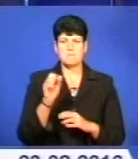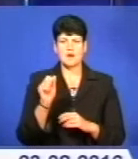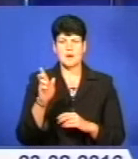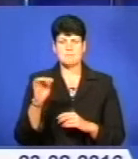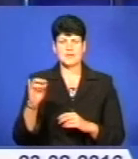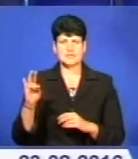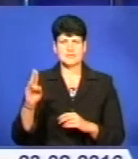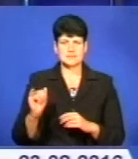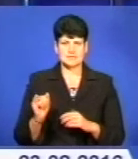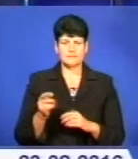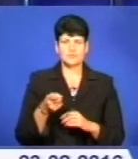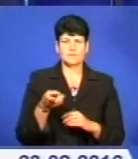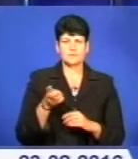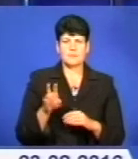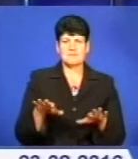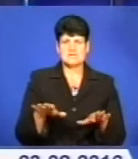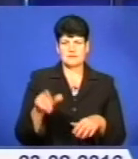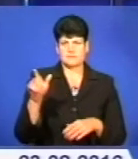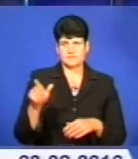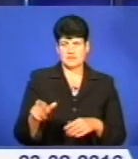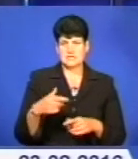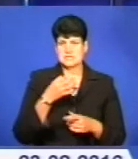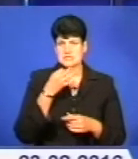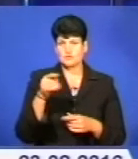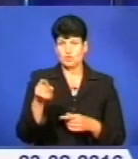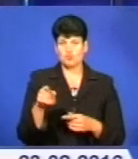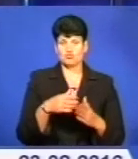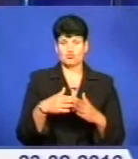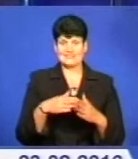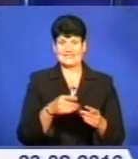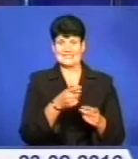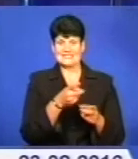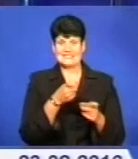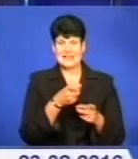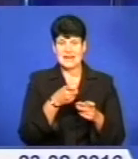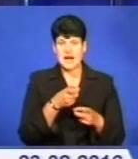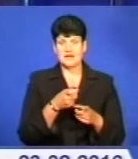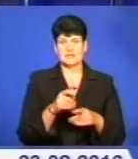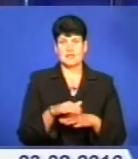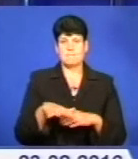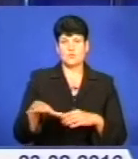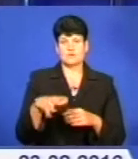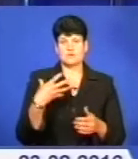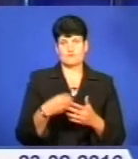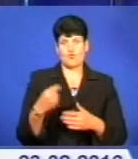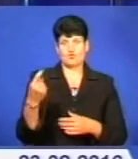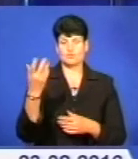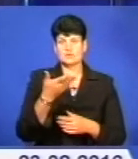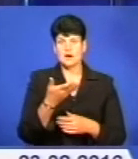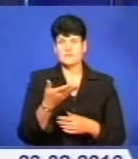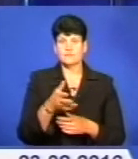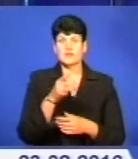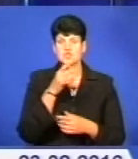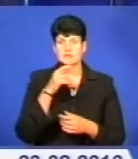поліцейських звернувся місцевий житель і повідомив, що його сусід стріляє з мисливської рушниці на подвір'ї свого господарства. На час